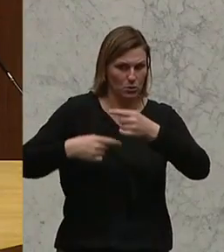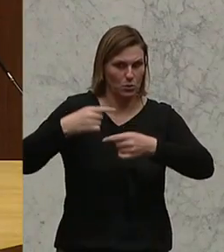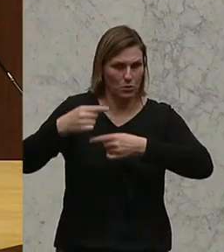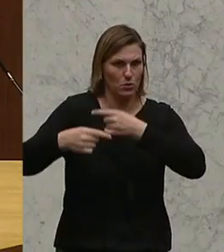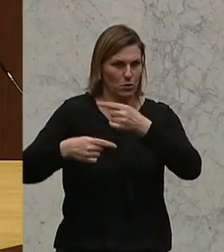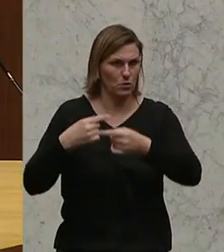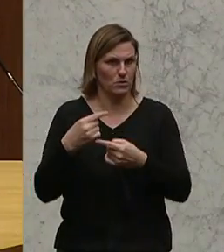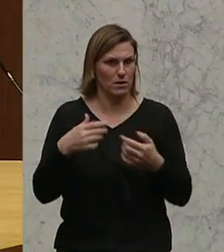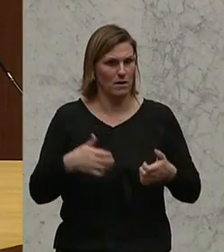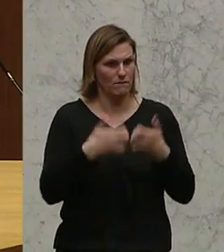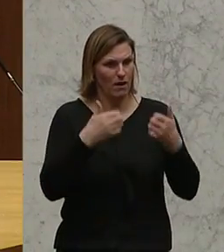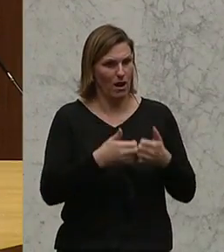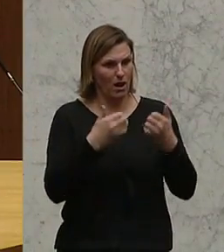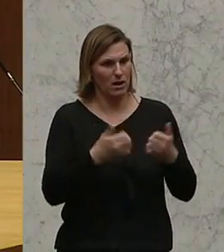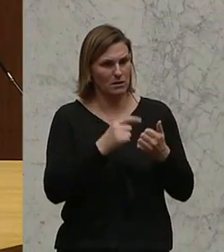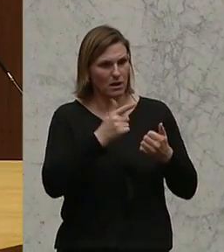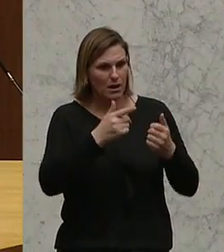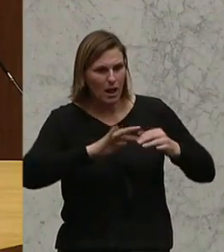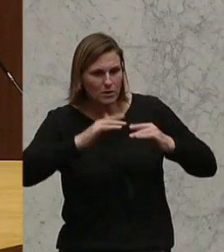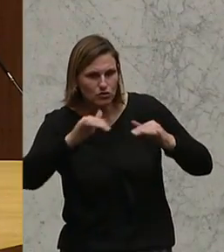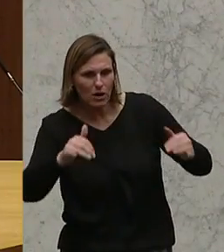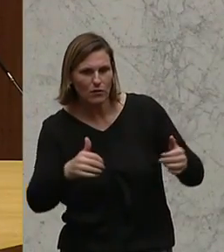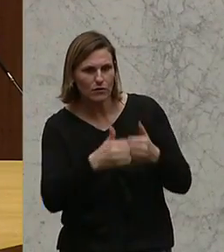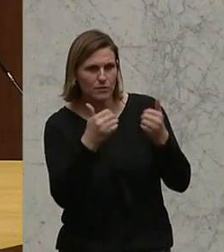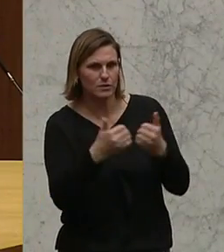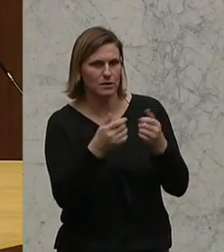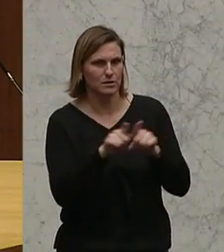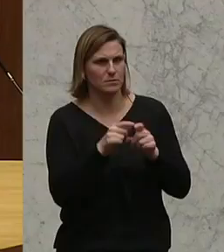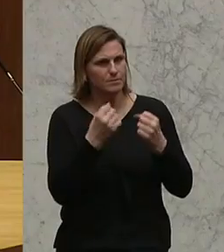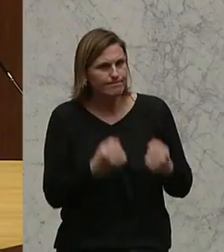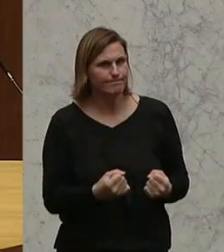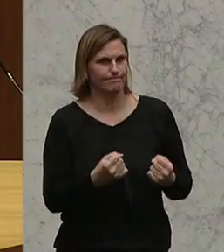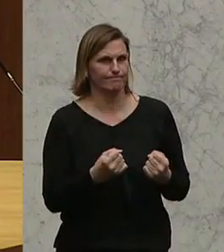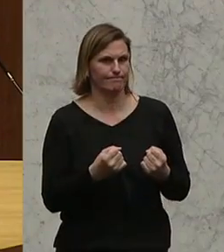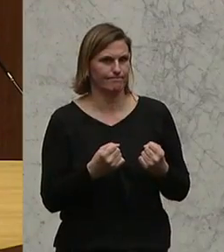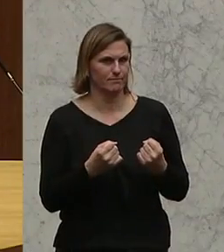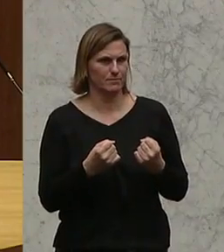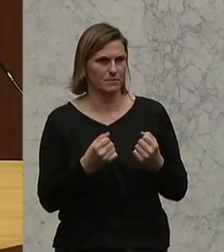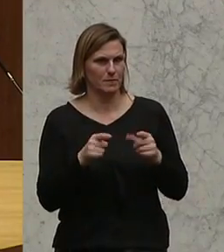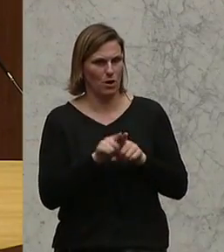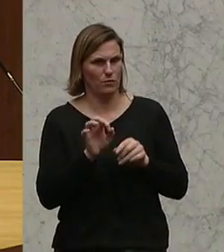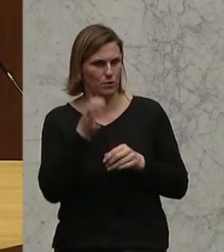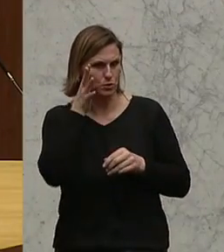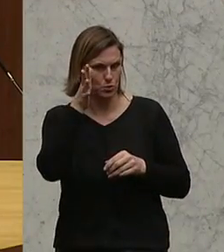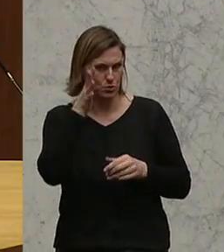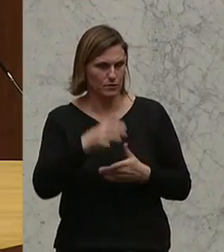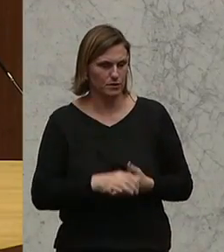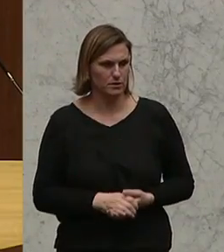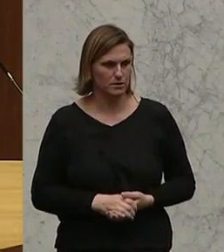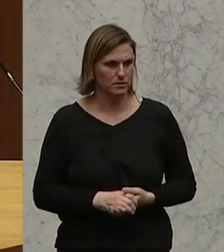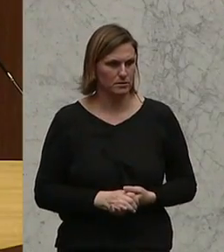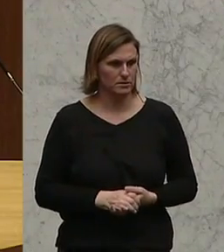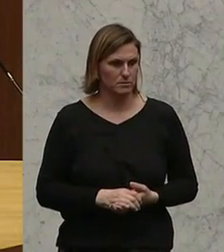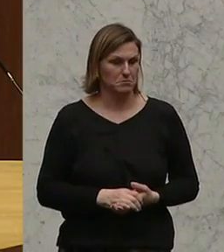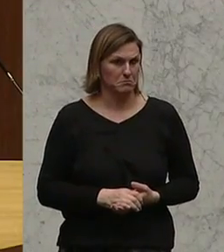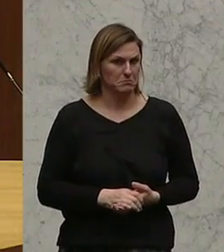diesen Wald, diese Landschaft bewirtschaftet haben, auch abzusichern, sicherzustellen. Auch für die Zukunft, nämlich ganz im